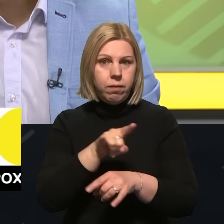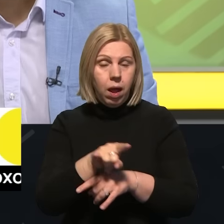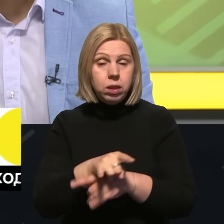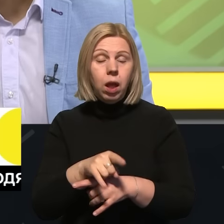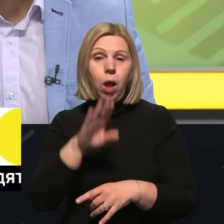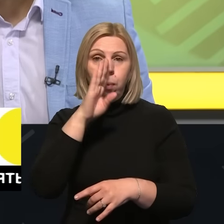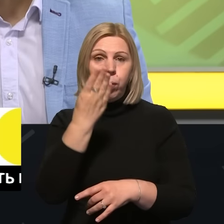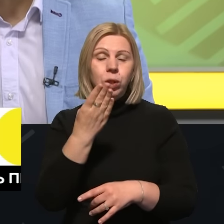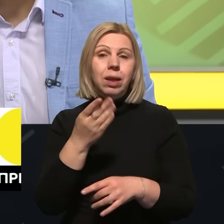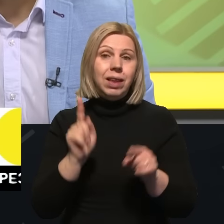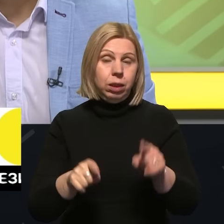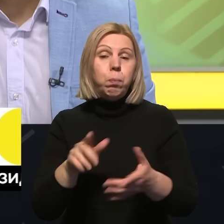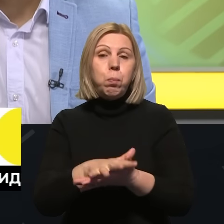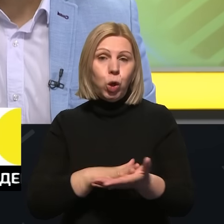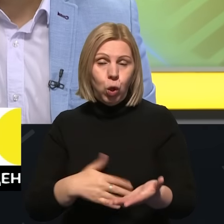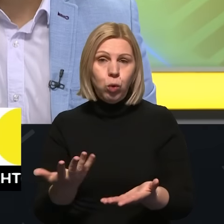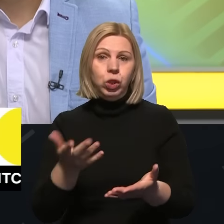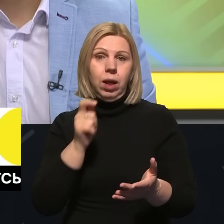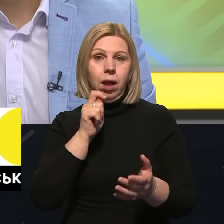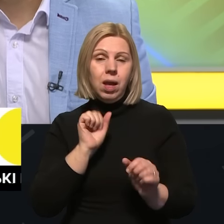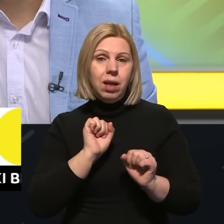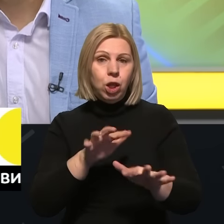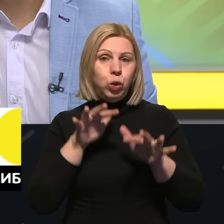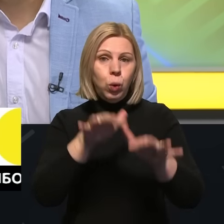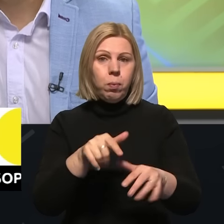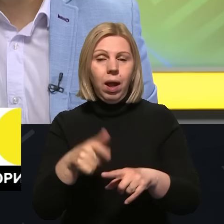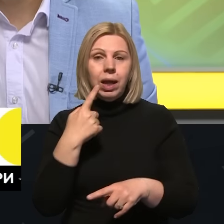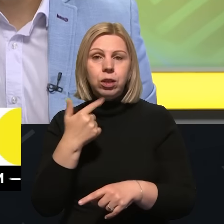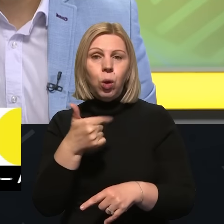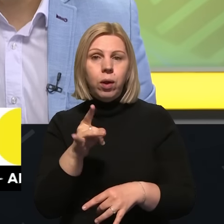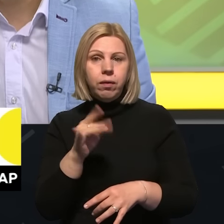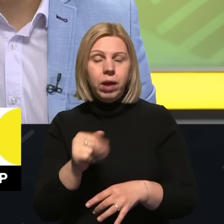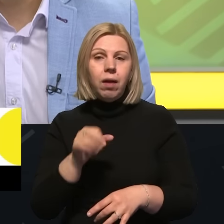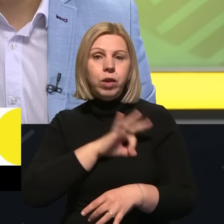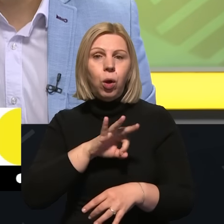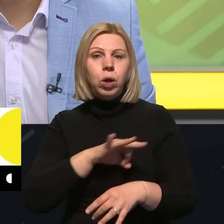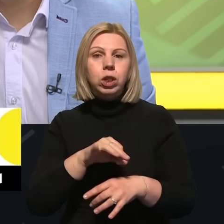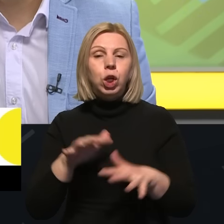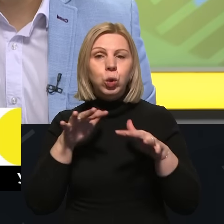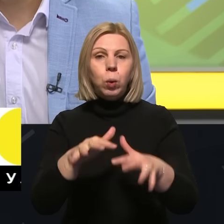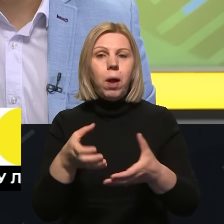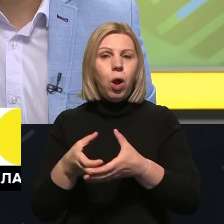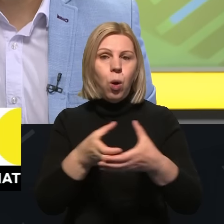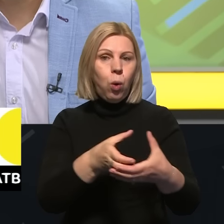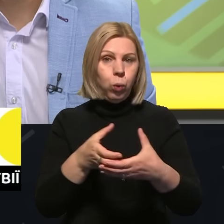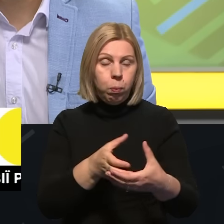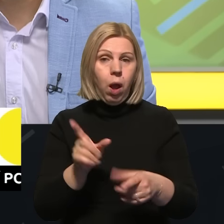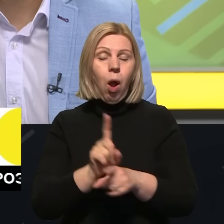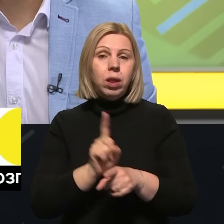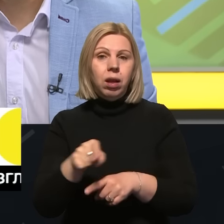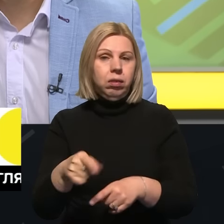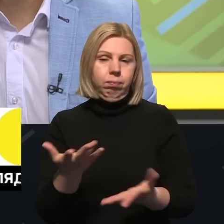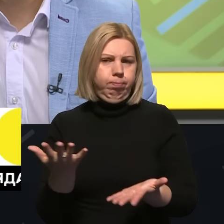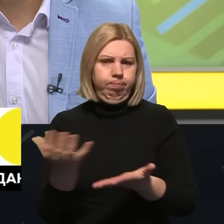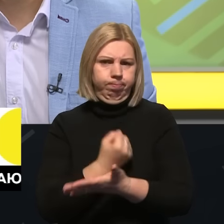Противник дещо продовжує штурмувати райони Красногорівки, використовуючи штурмові групи. Однак його обрагнення не мають